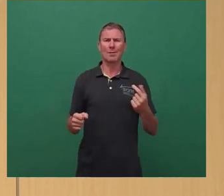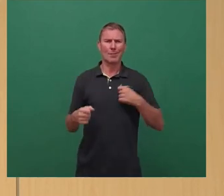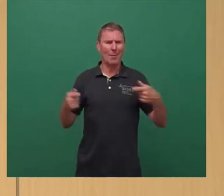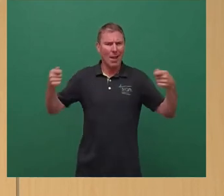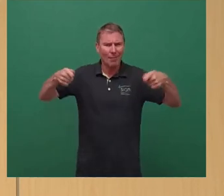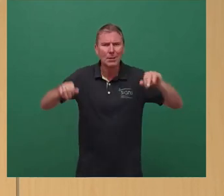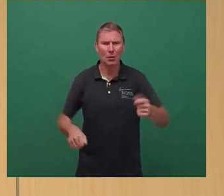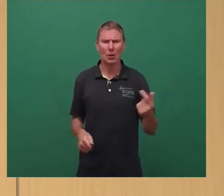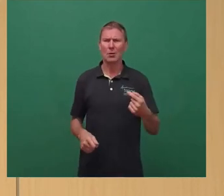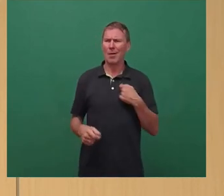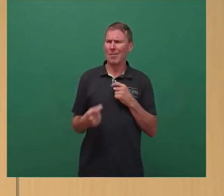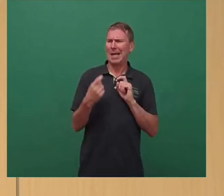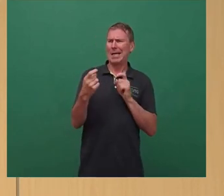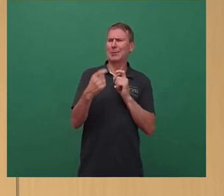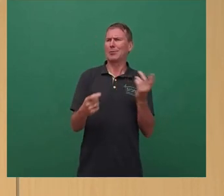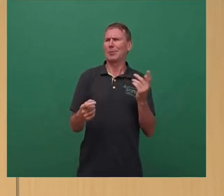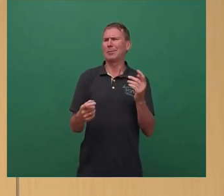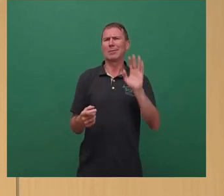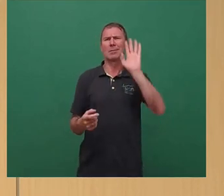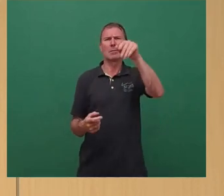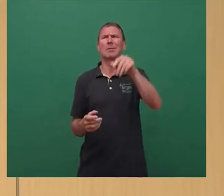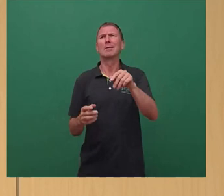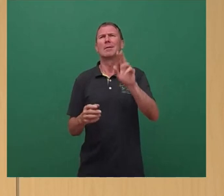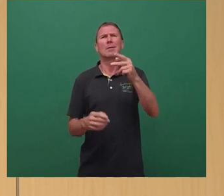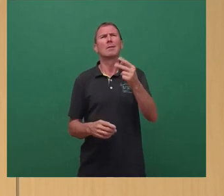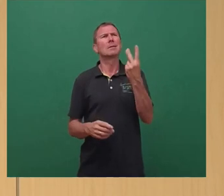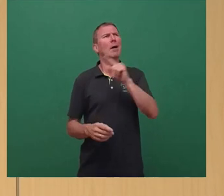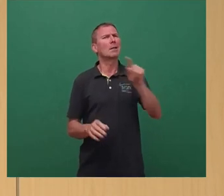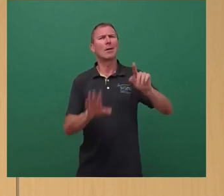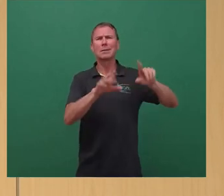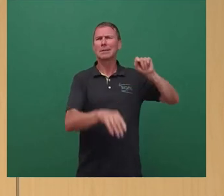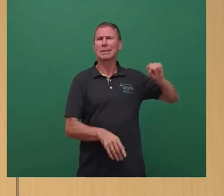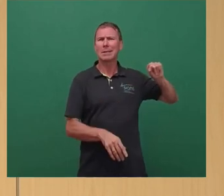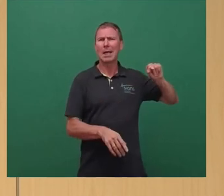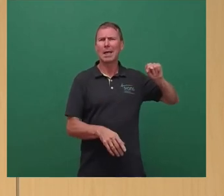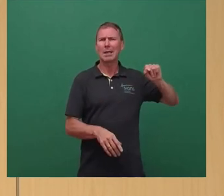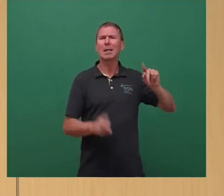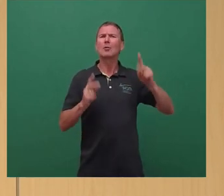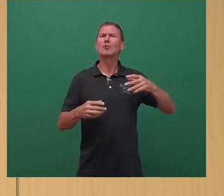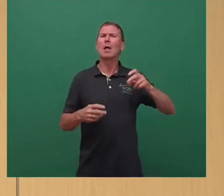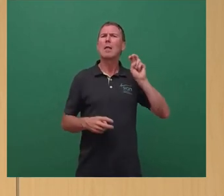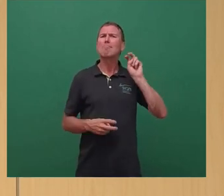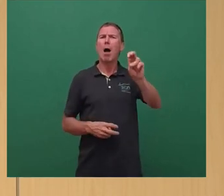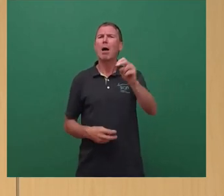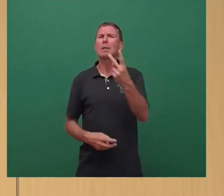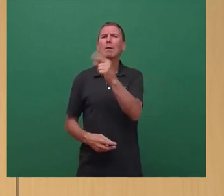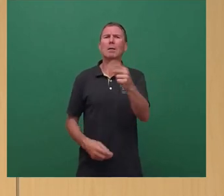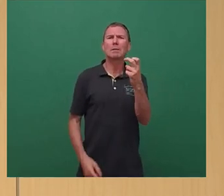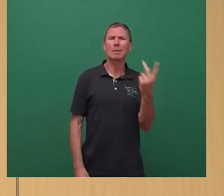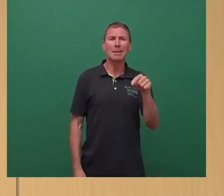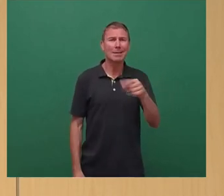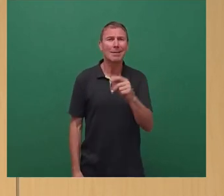Wir diskutieren darüber seit, sagen wir mal, mindestens 2010, Stadtbahn 2020. Was haben wir jetzt? 21.